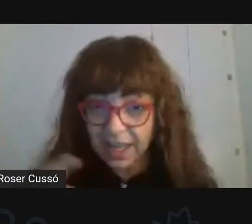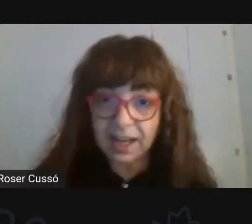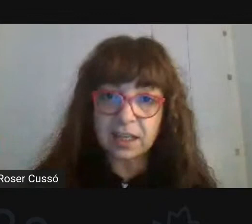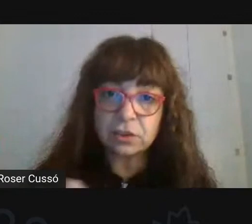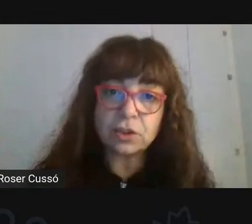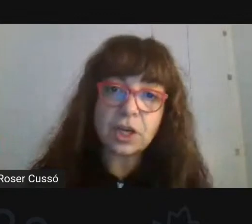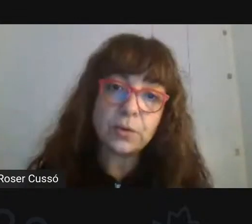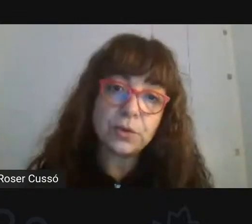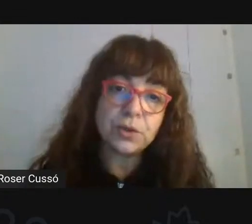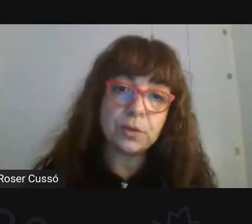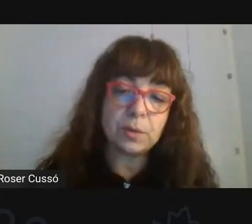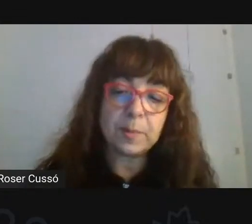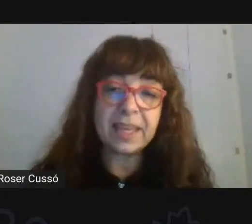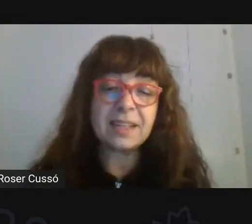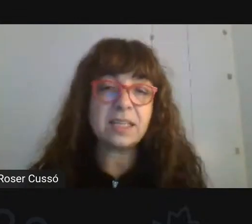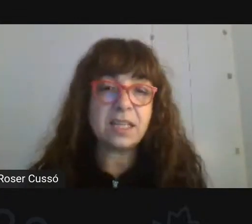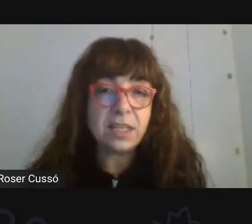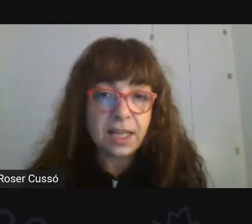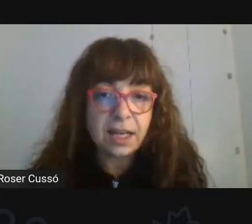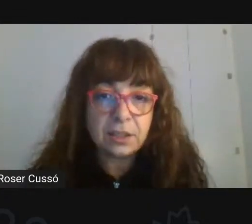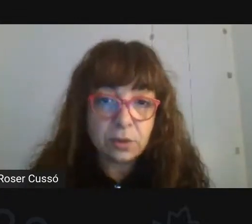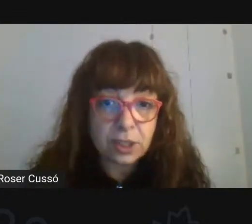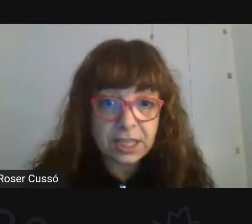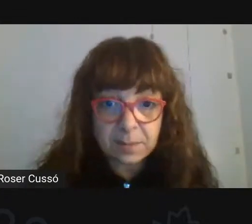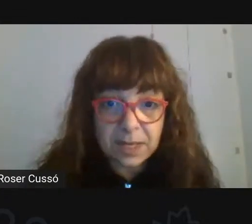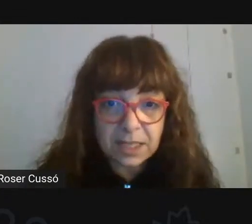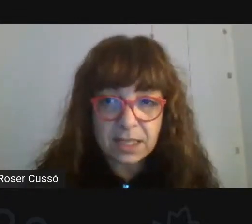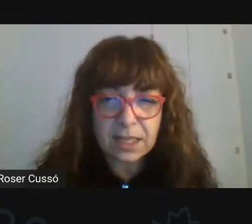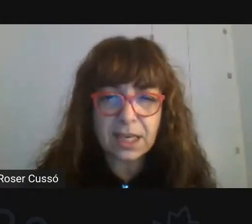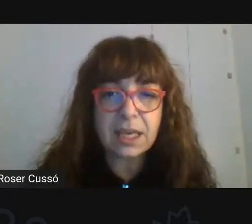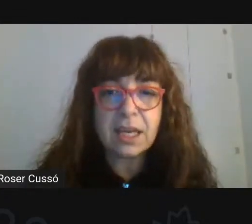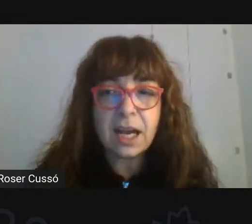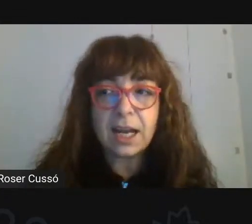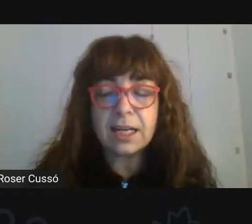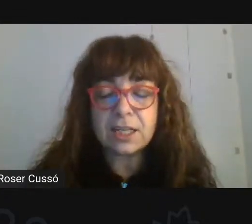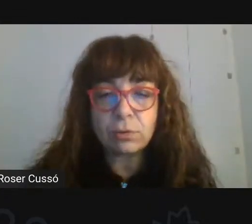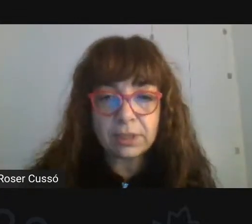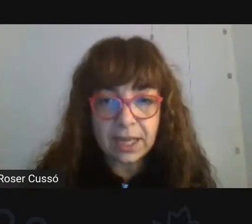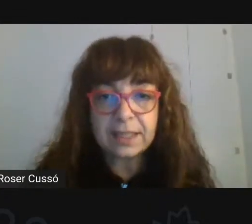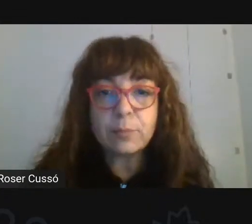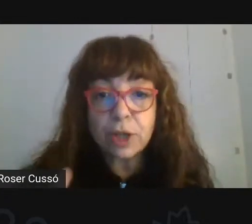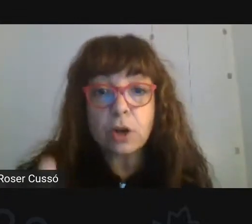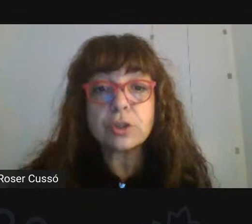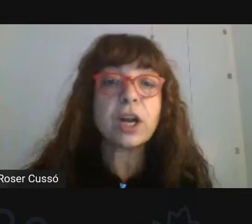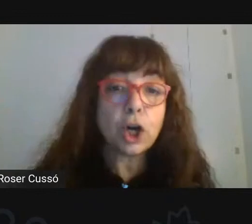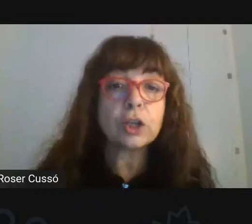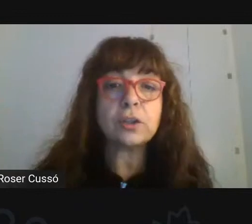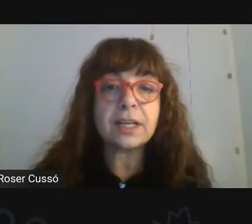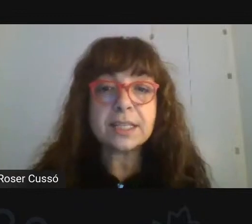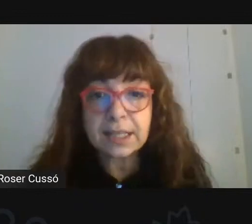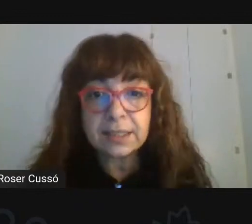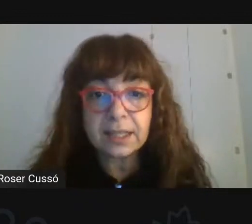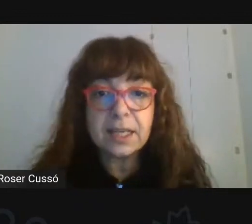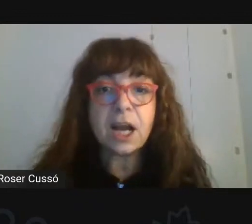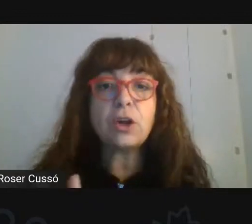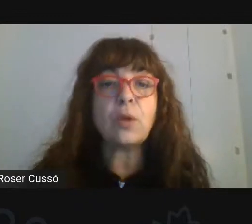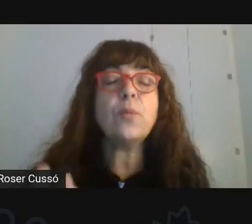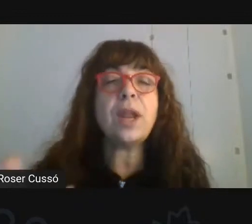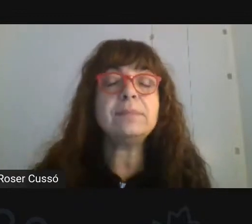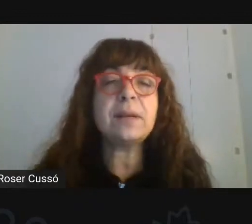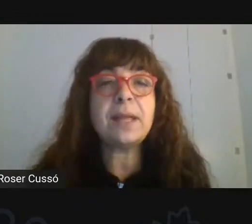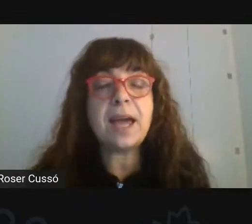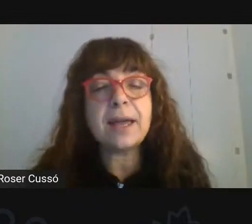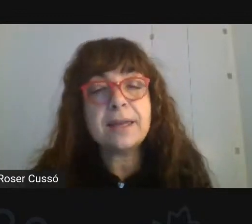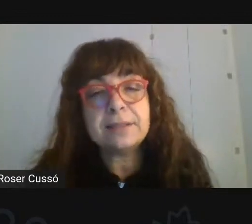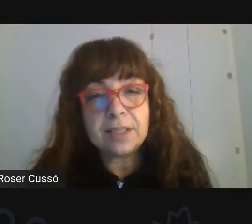a treballar tots en conjunt. Perquè l'estratègia digital no és res més que el resultat de posar-nos d'acord tot el centre en